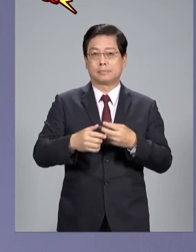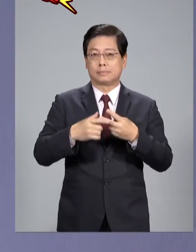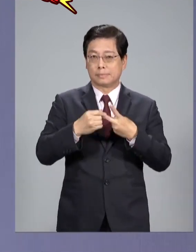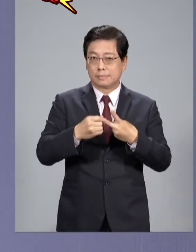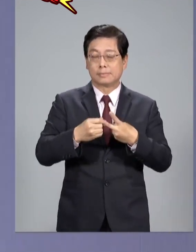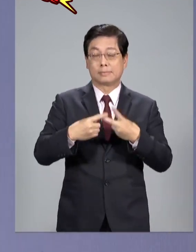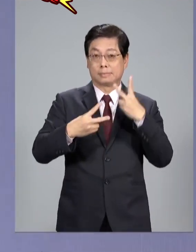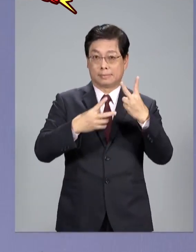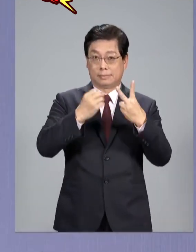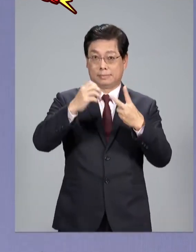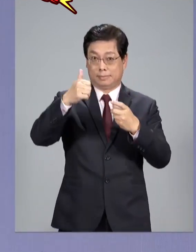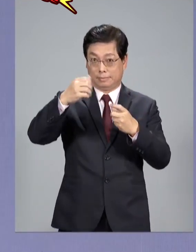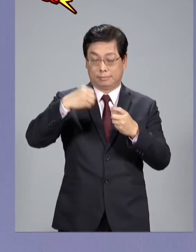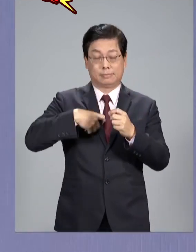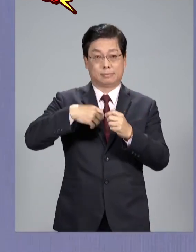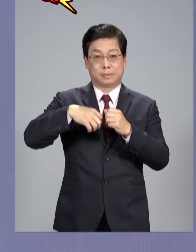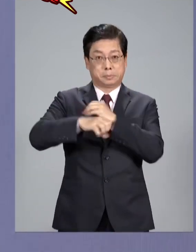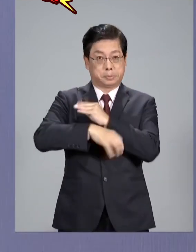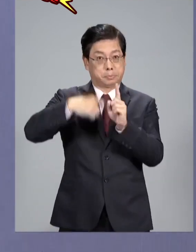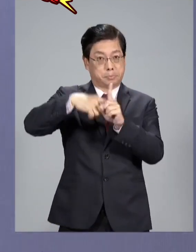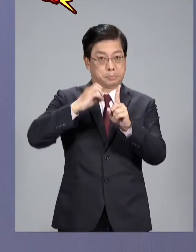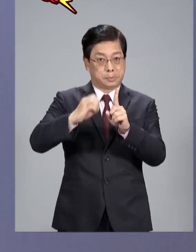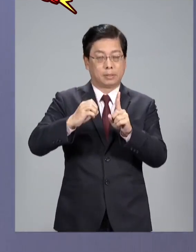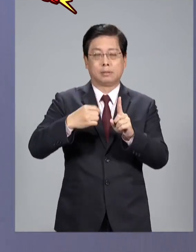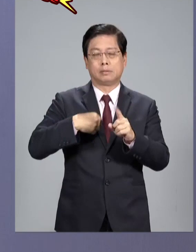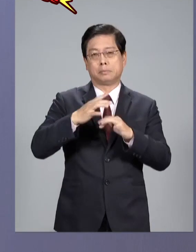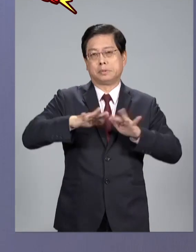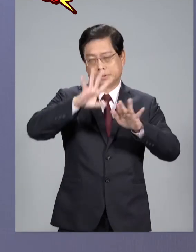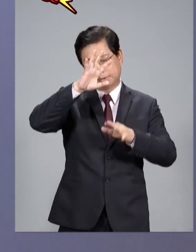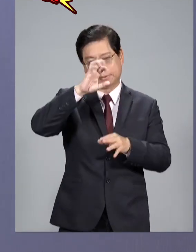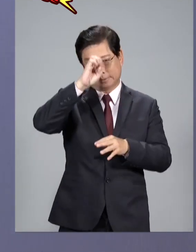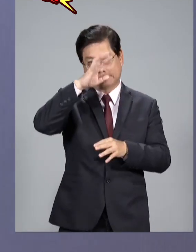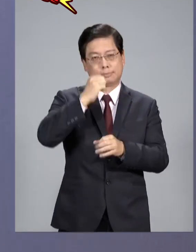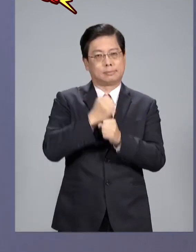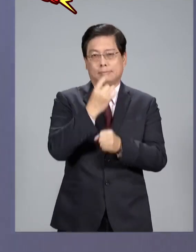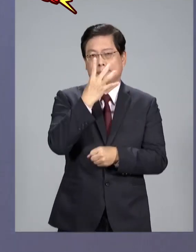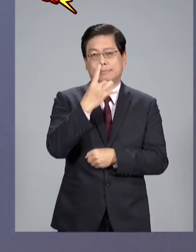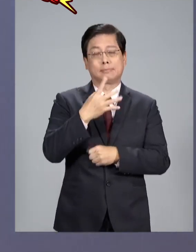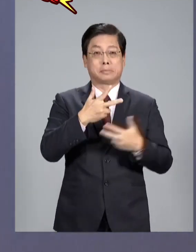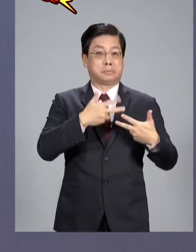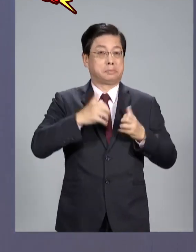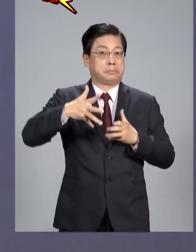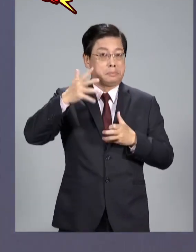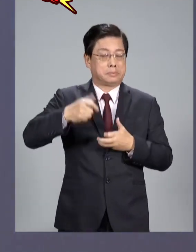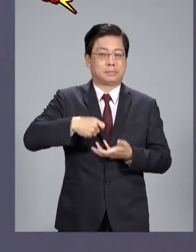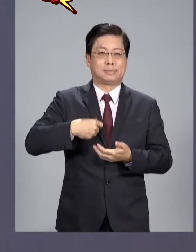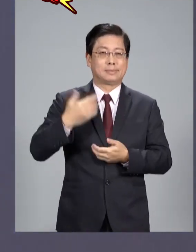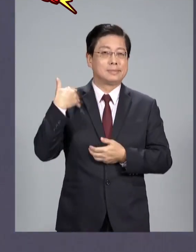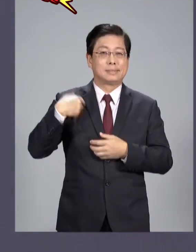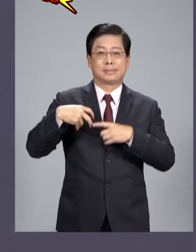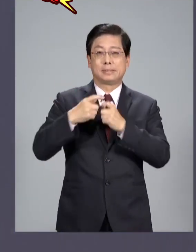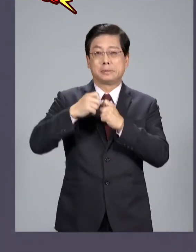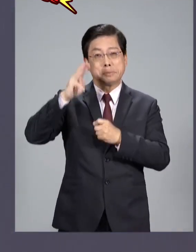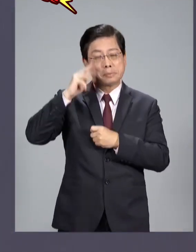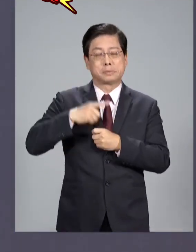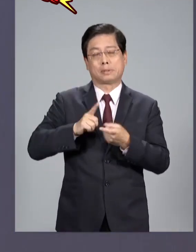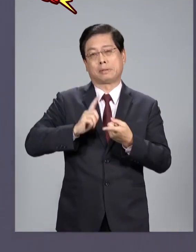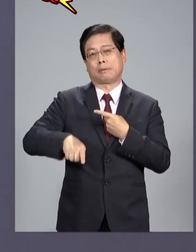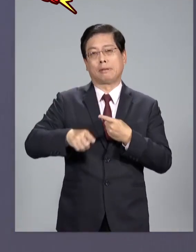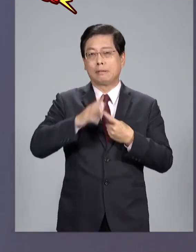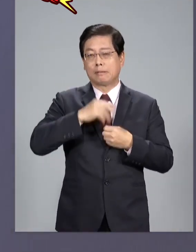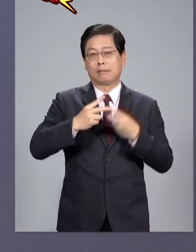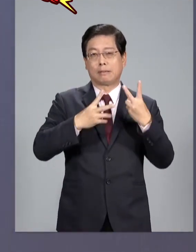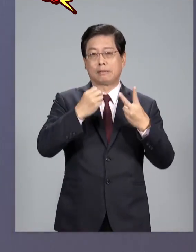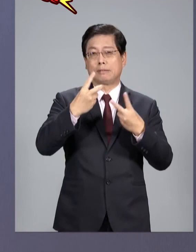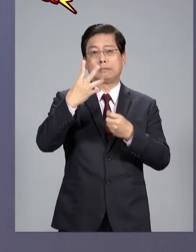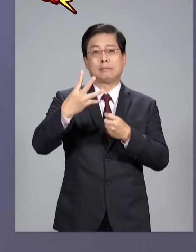2050的禁令民進黨現在我看也根本做不到蔡英文不是講了嗎李远哲都生氣反正2024